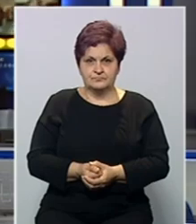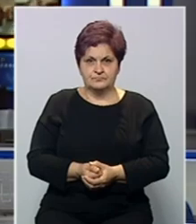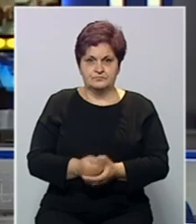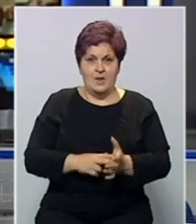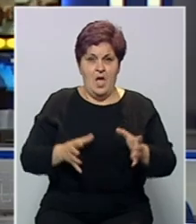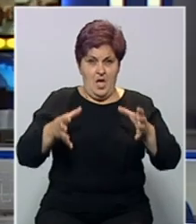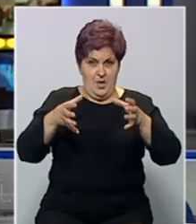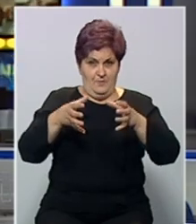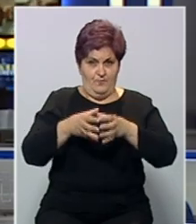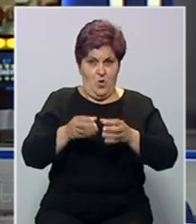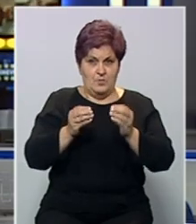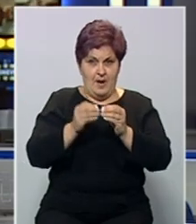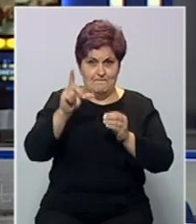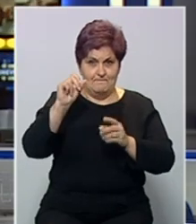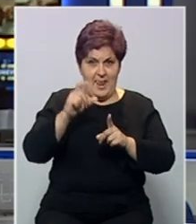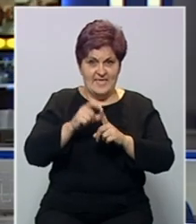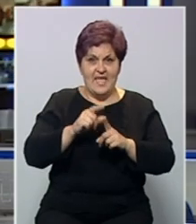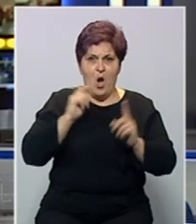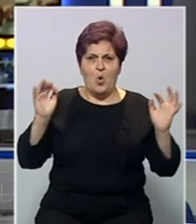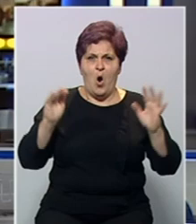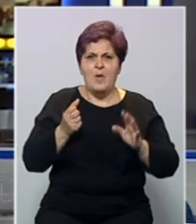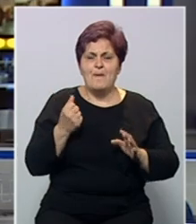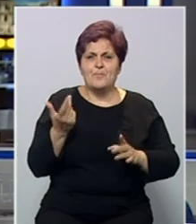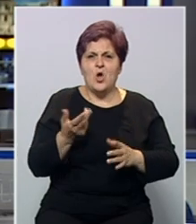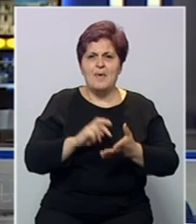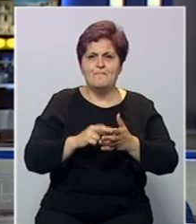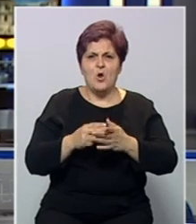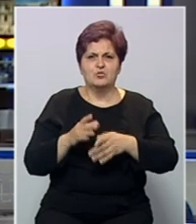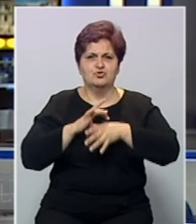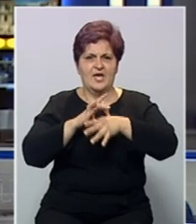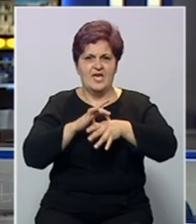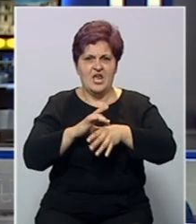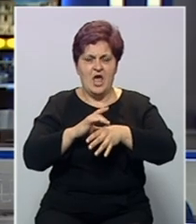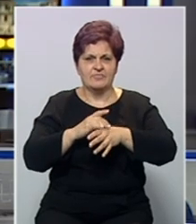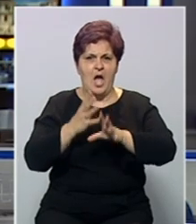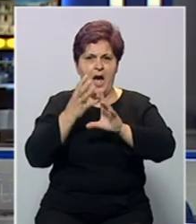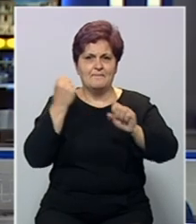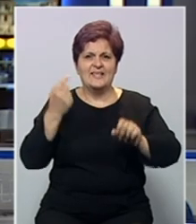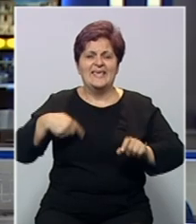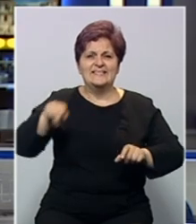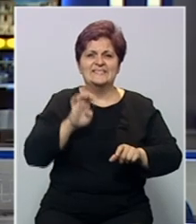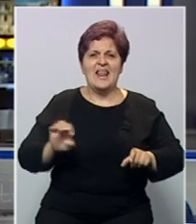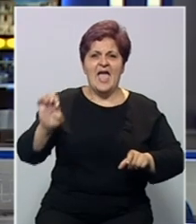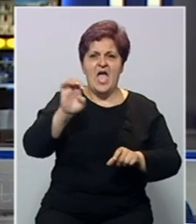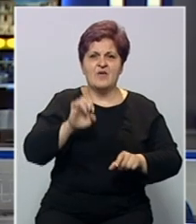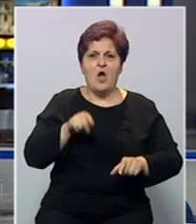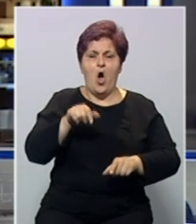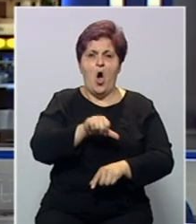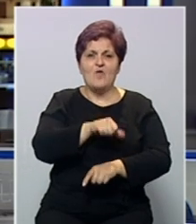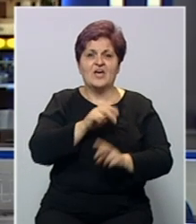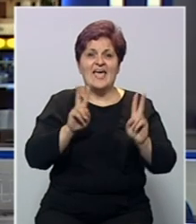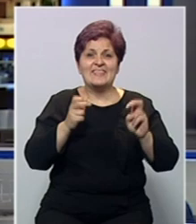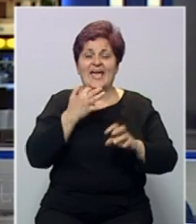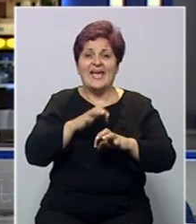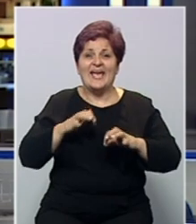Na strateškom forumu na Bledu, koji okuplja brojne političke lidere i diplomate iz cijele Evrope, ove godine je